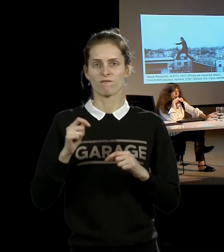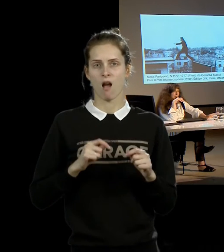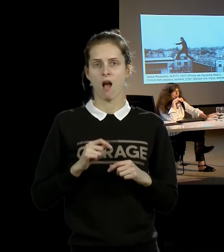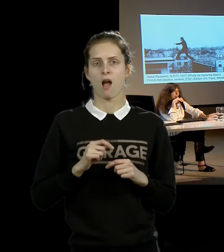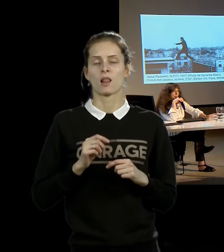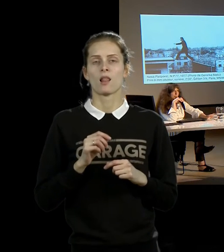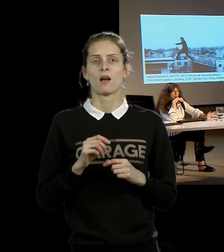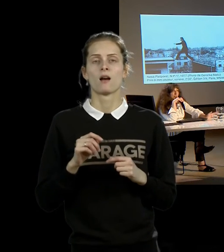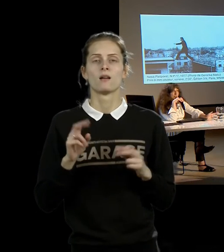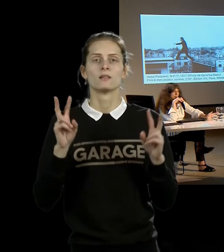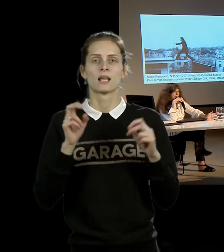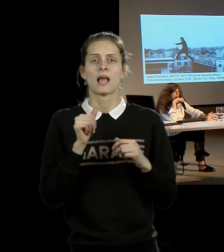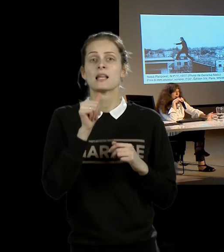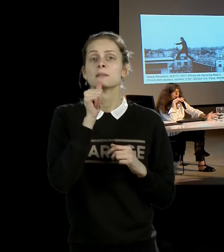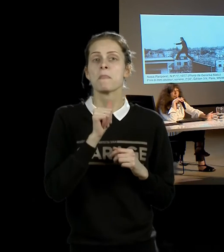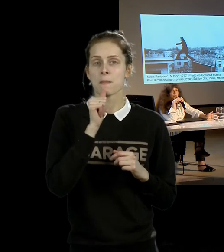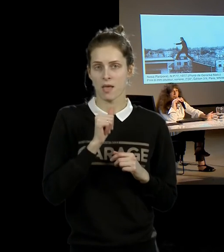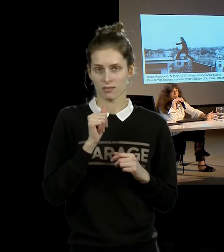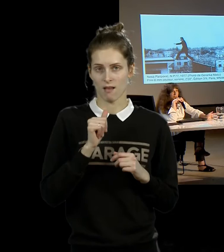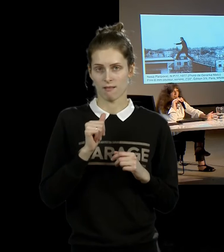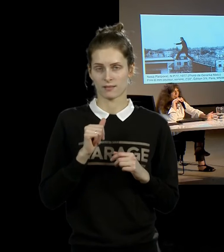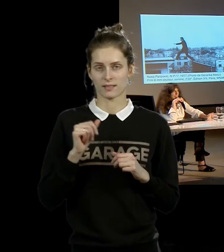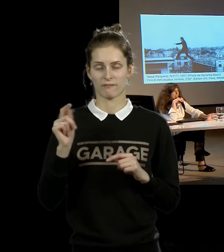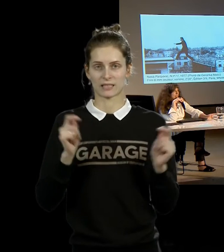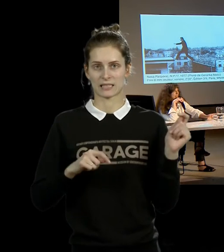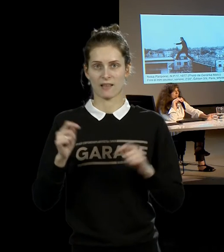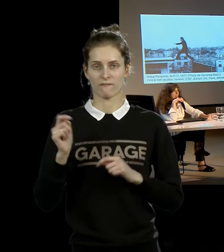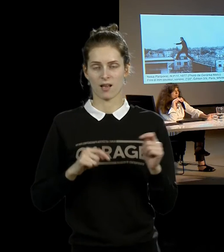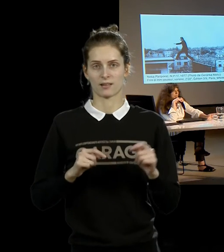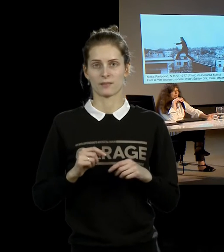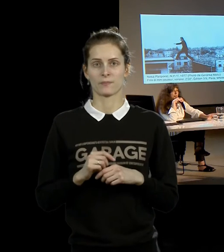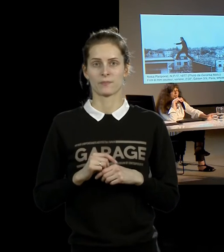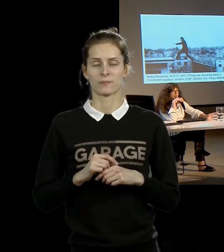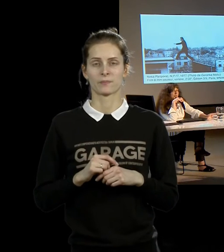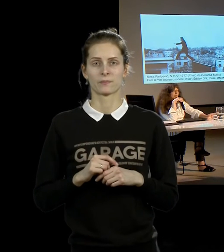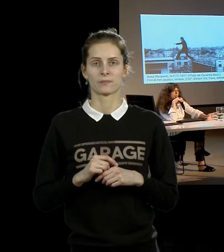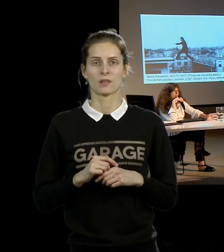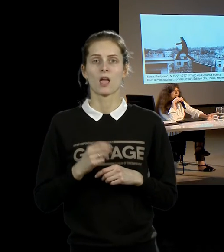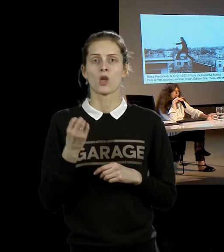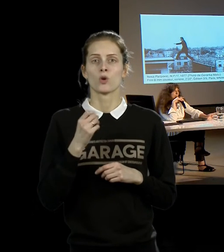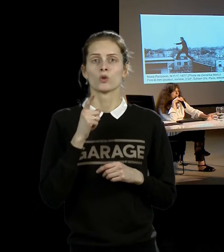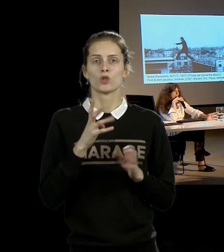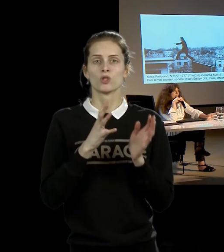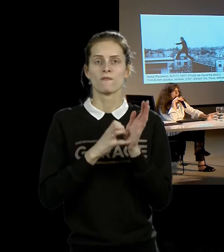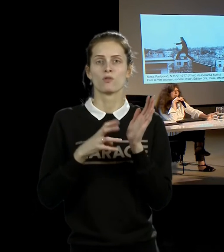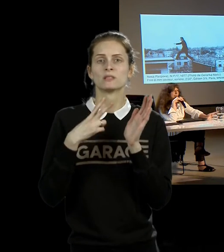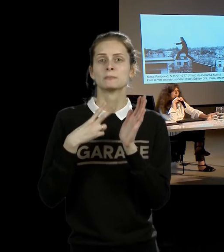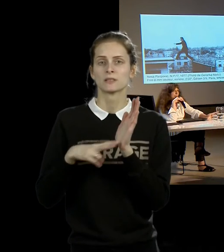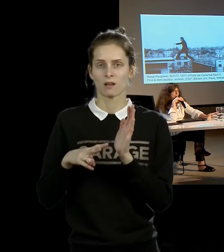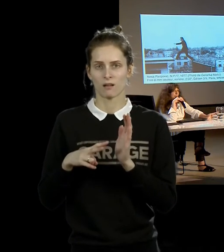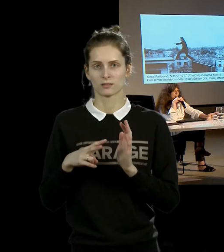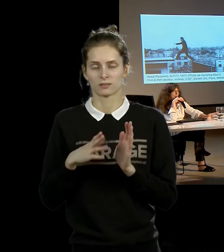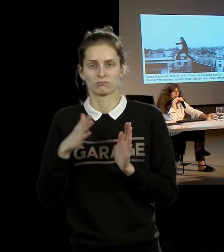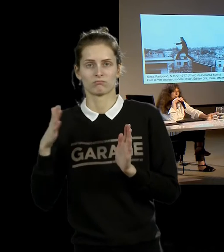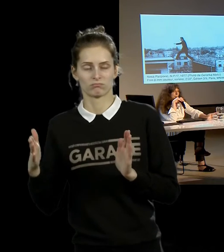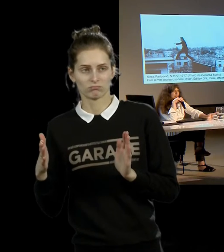был на грани перформанс-арта БТФ, и еще в 70-е годы Марина Абрамовича на этом фестивале